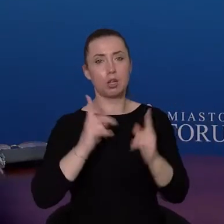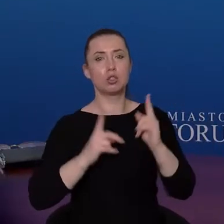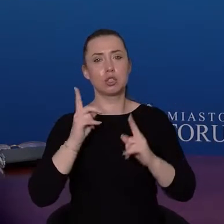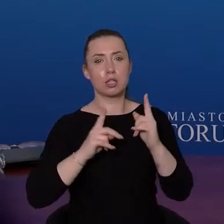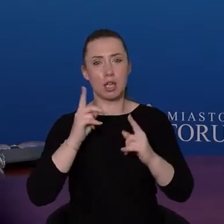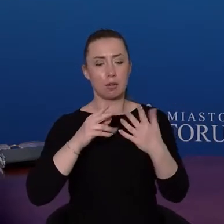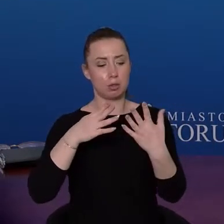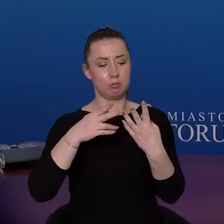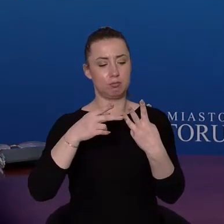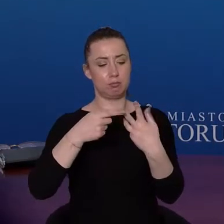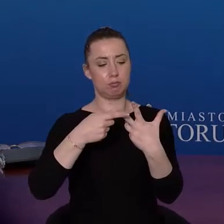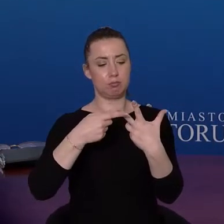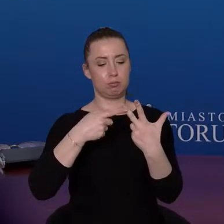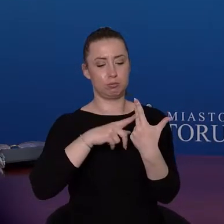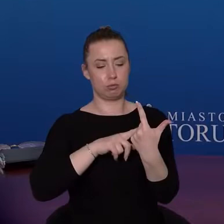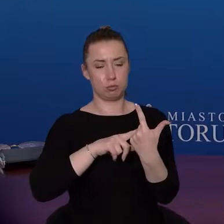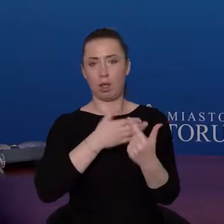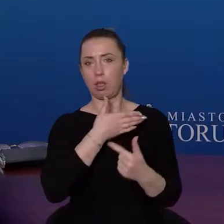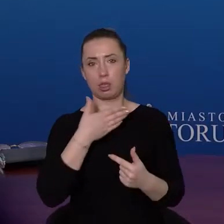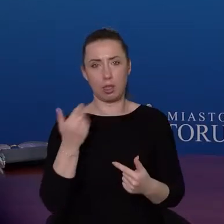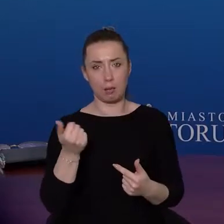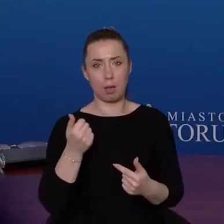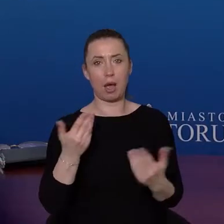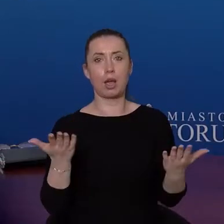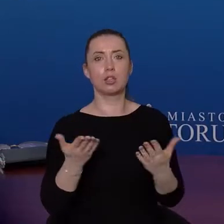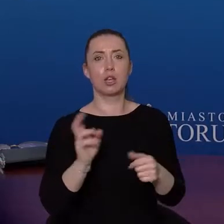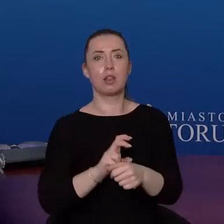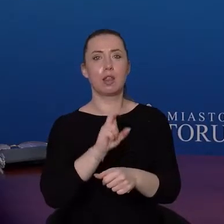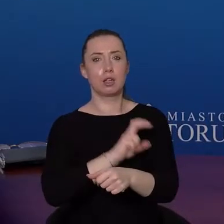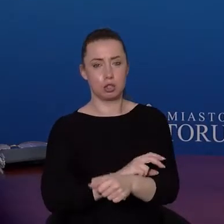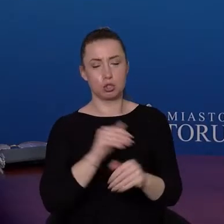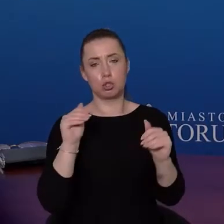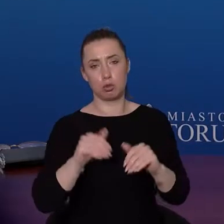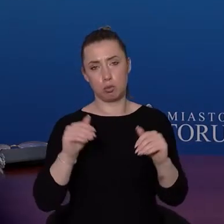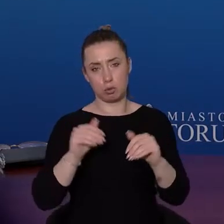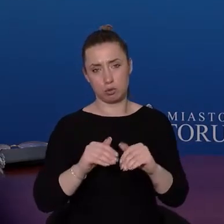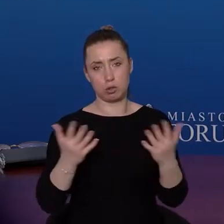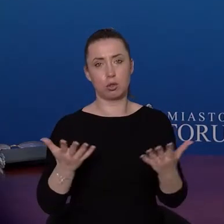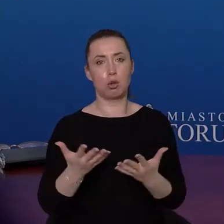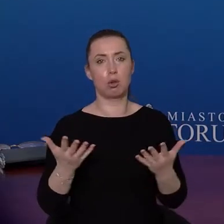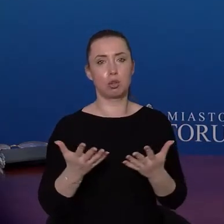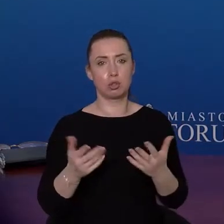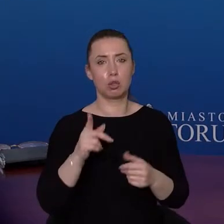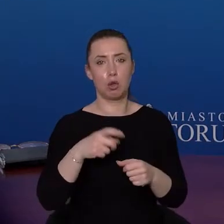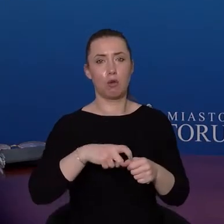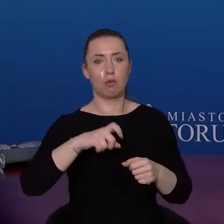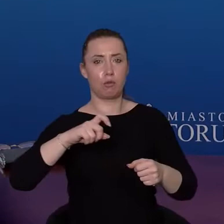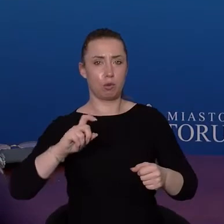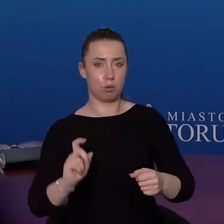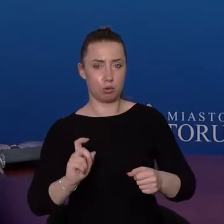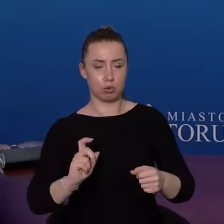lampa wyłączona, tam gdzie technicznie jest to możliwe, albo gdzie po prostu to wyłączenie